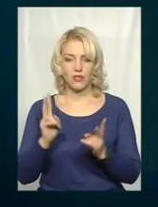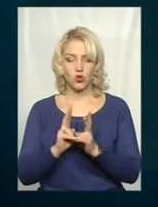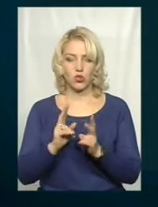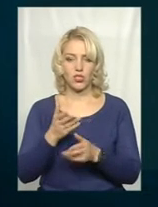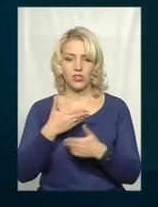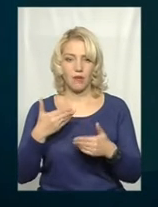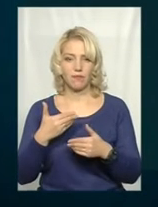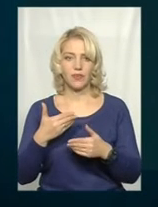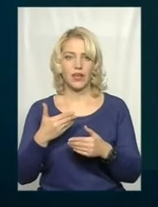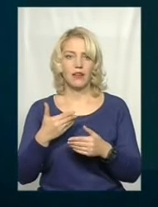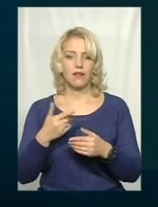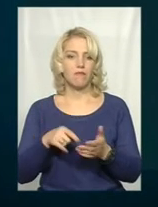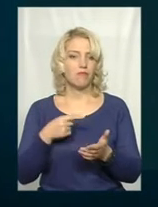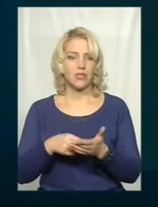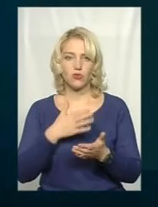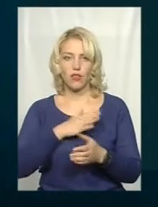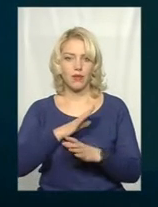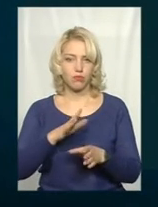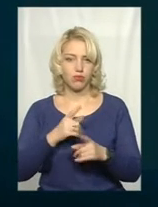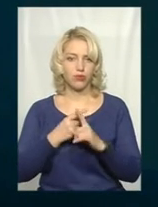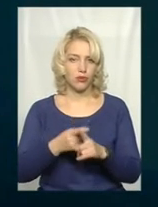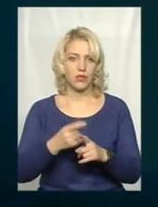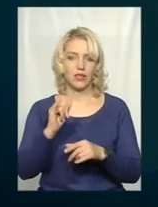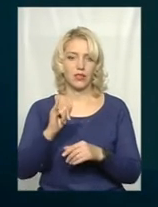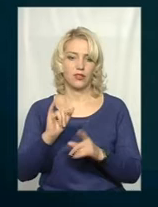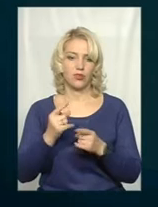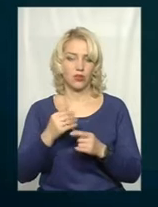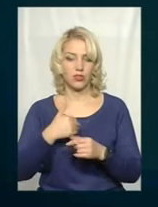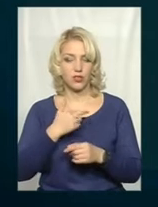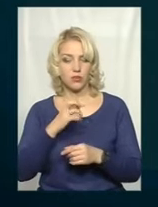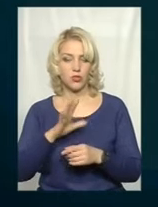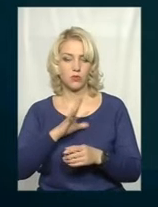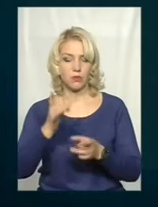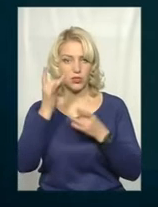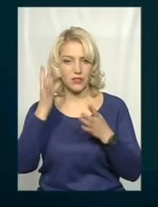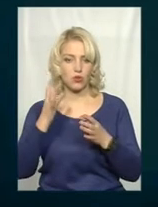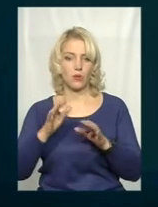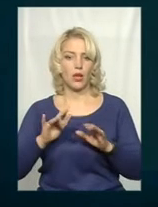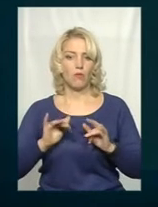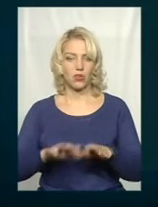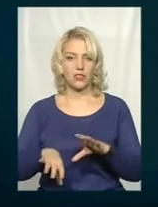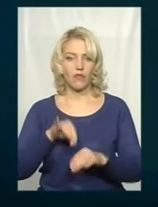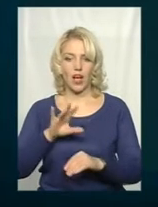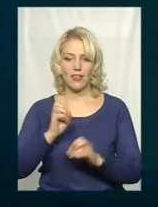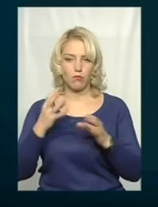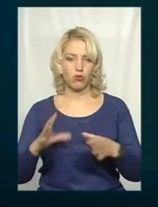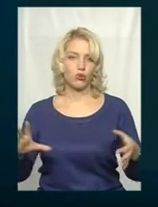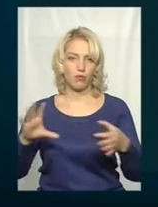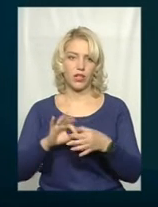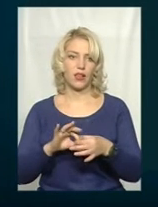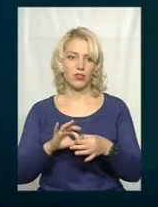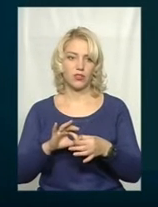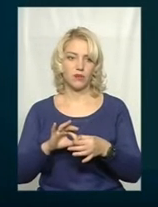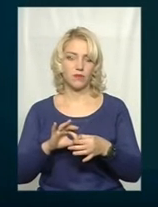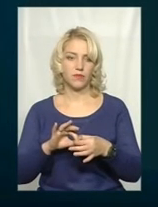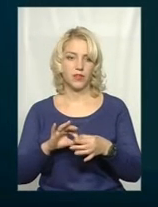місто ніколи не йшло. Хотілося б, щоб це було цивілізовано, процесом виборів, а не просто приєднання, приєдналися,